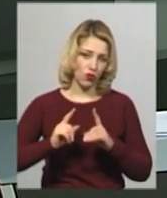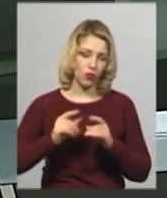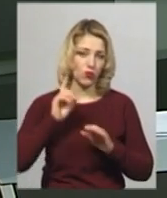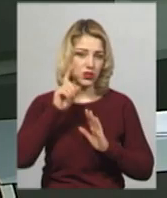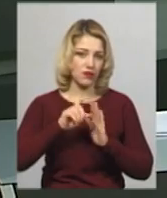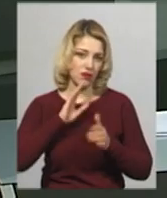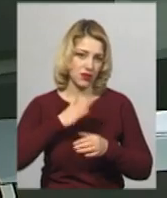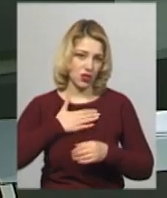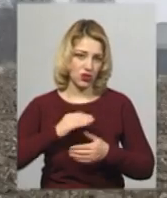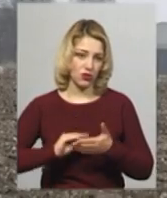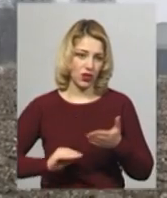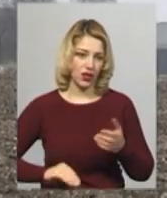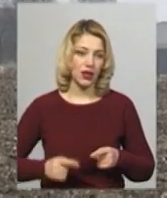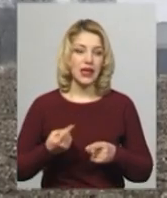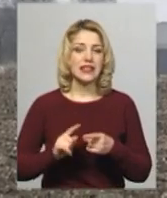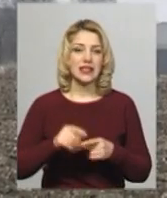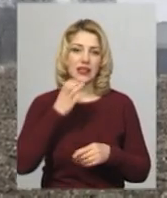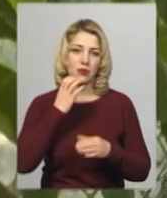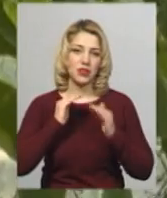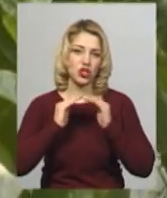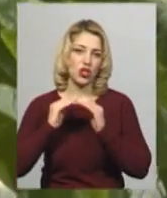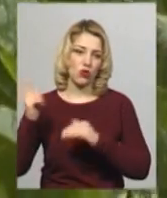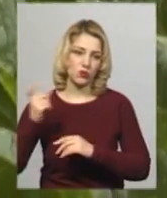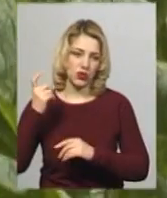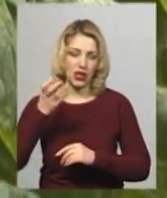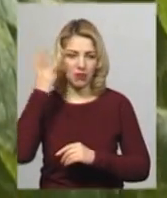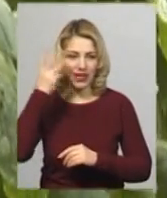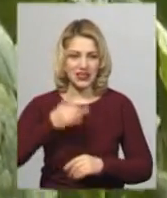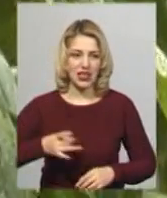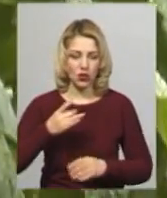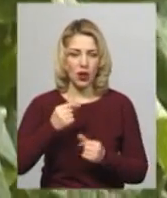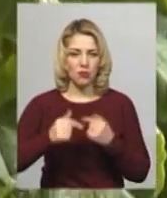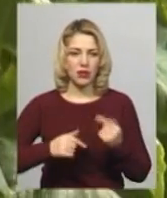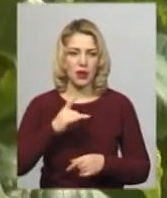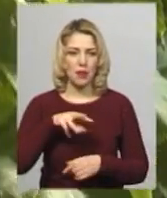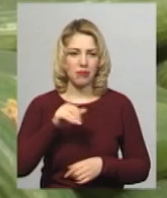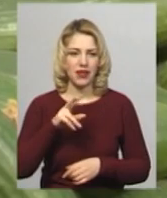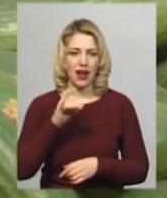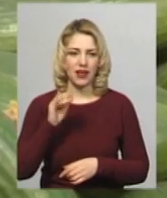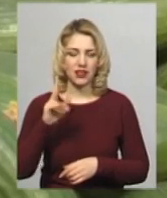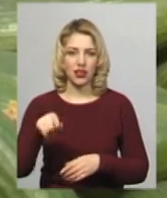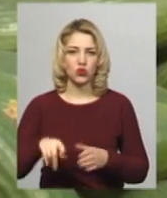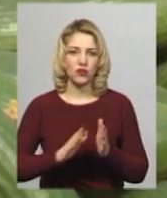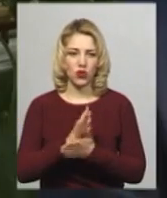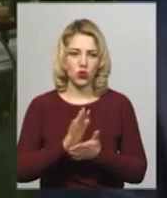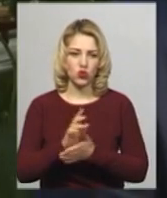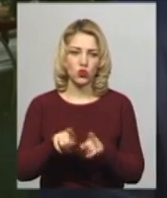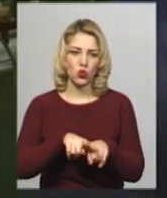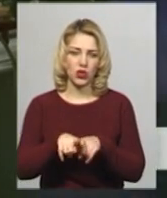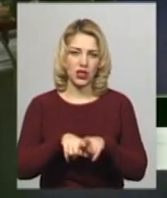Світлана Поробок. Це тепличне господарство в Хмельницькому районі підприємця Василя Міракіна. Тут вирощують огірки і салати.